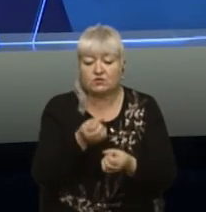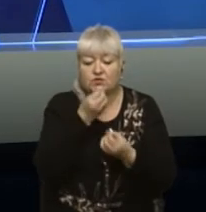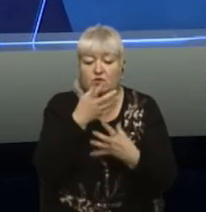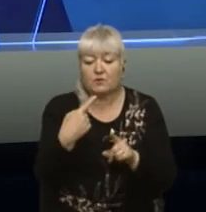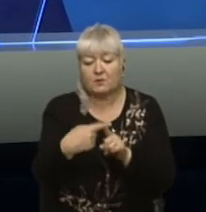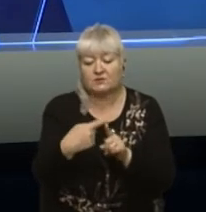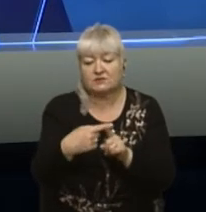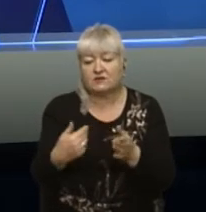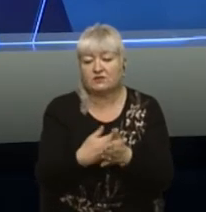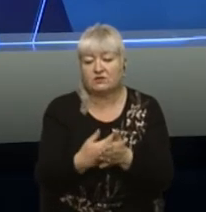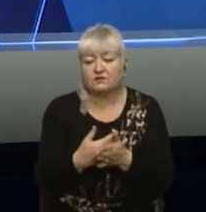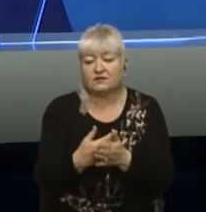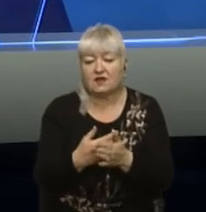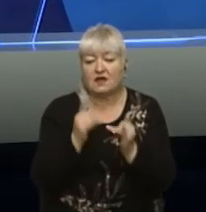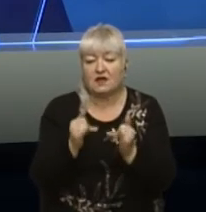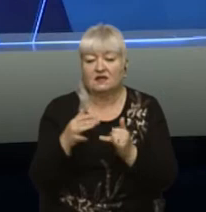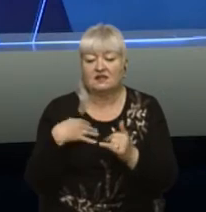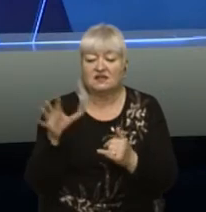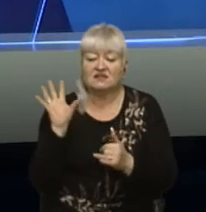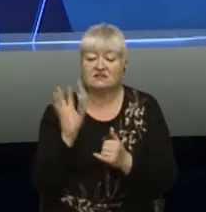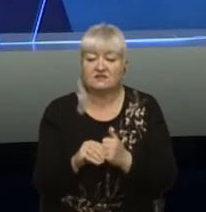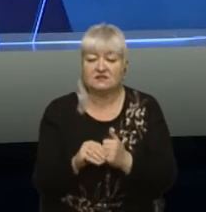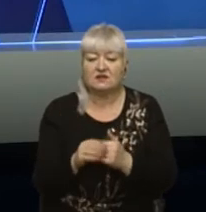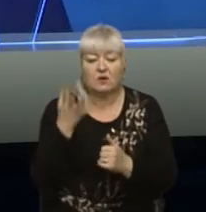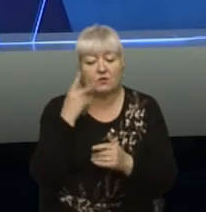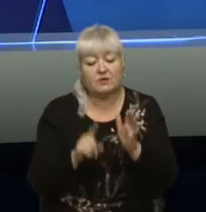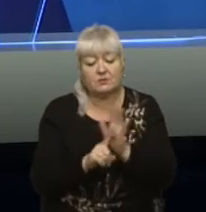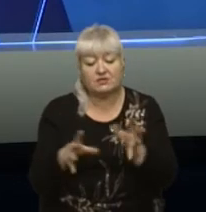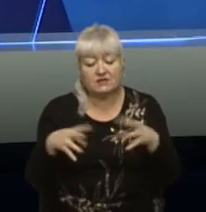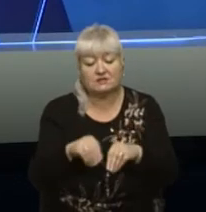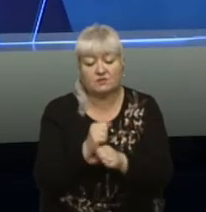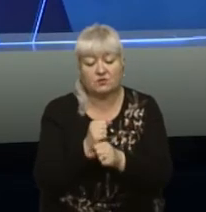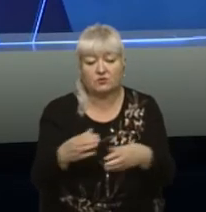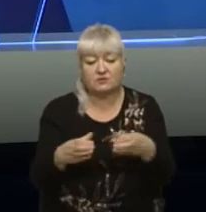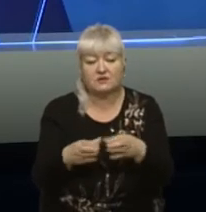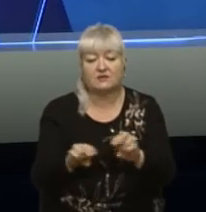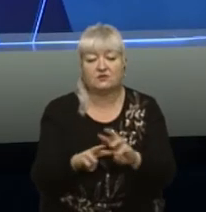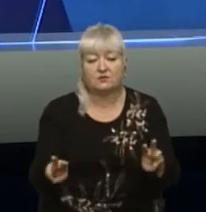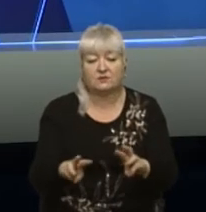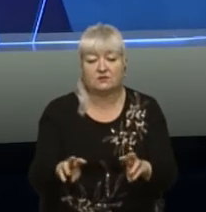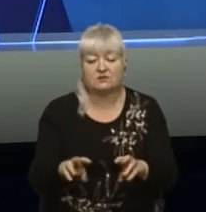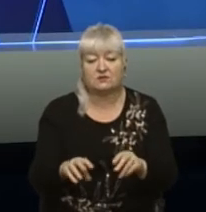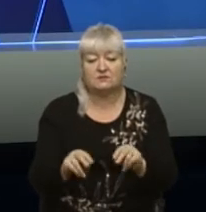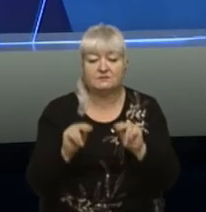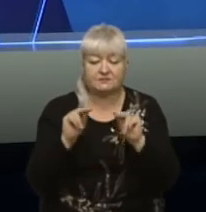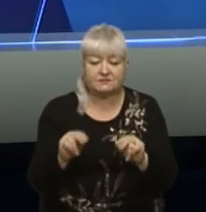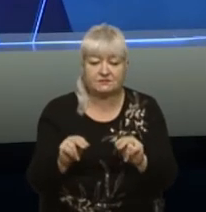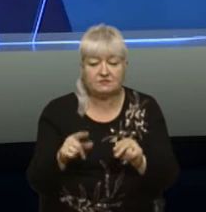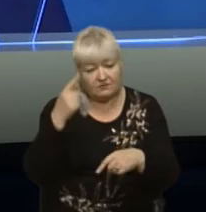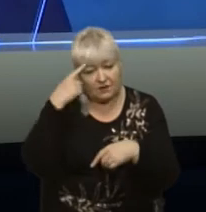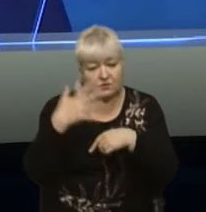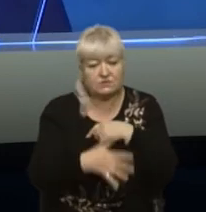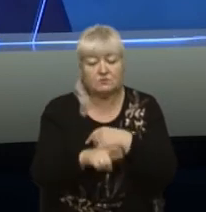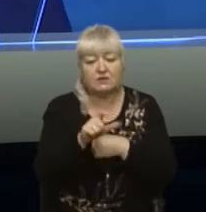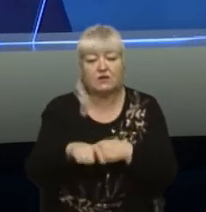нас всіх, оскільки, коли ми тільки починали спільну роботу з Кабінетом міністрів, відверте розуміння людей, тих, які процесом займаються,